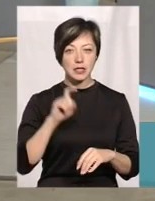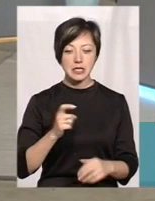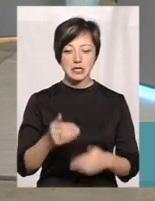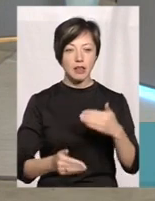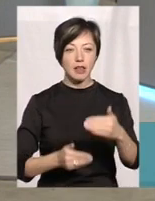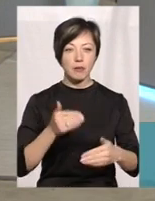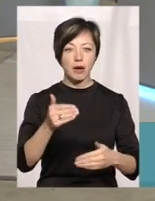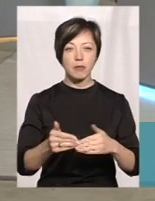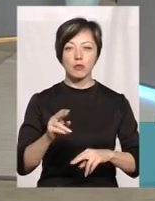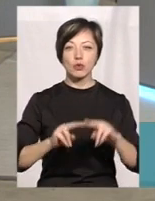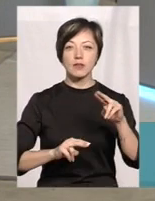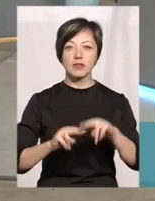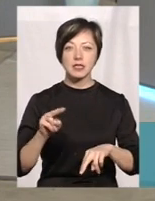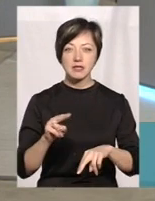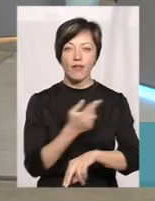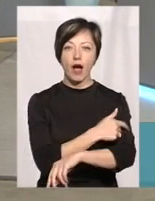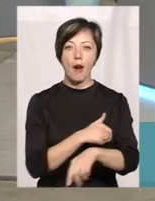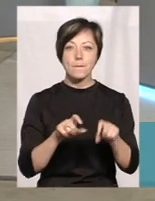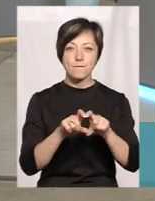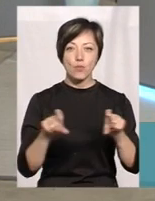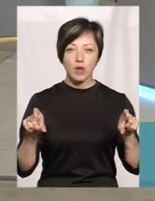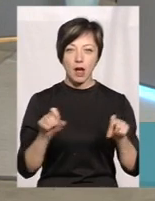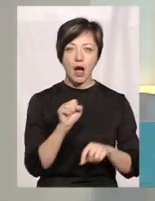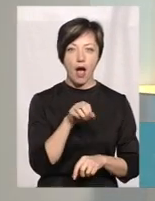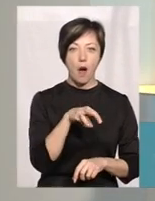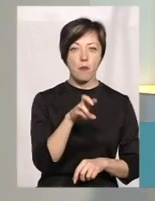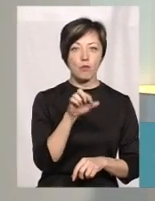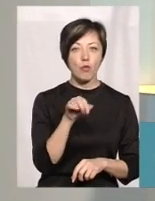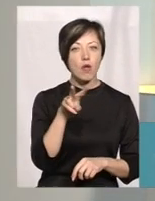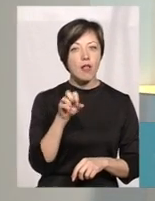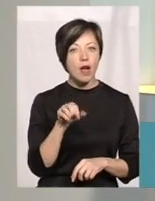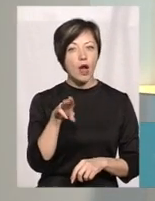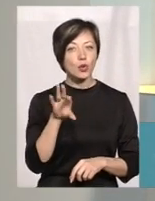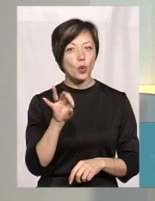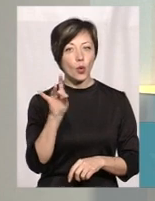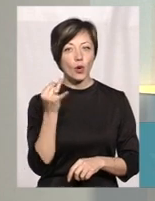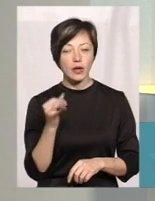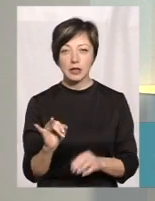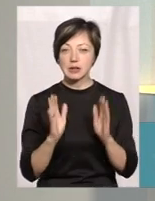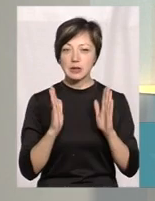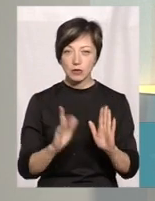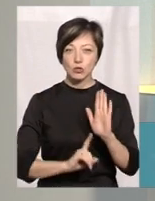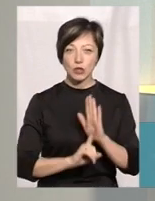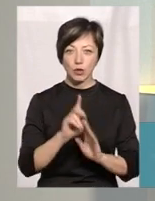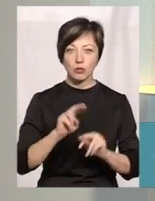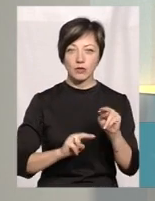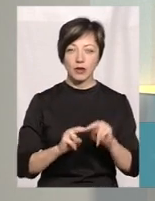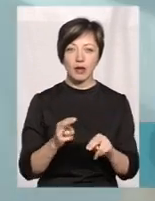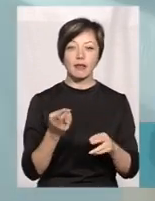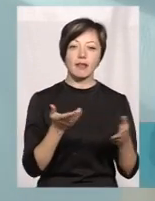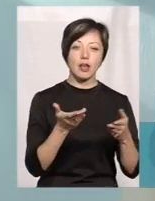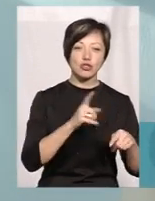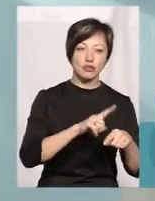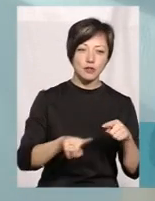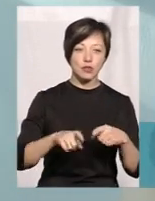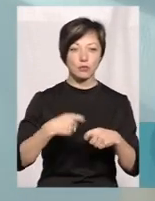темпами будівництва амбулаторій. Пані Светлано, але ж наразі це тільки починають будувати, так? Десь, напевно, швидше,